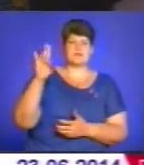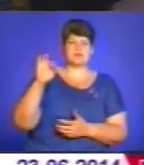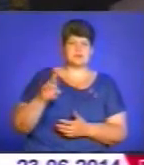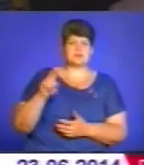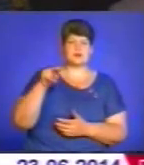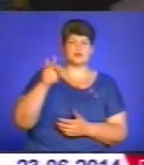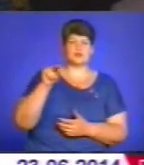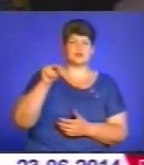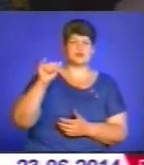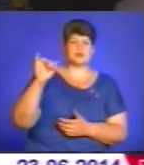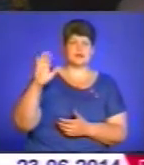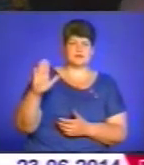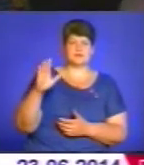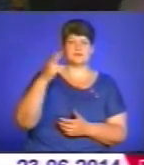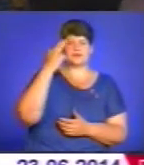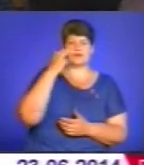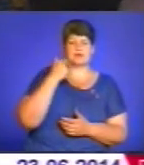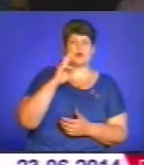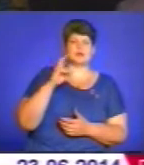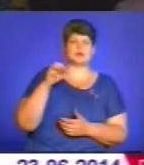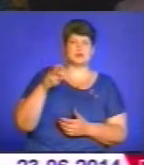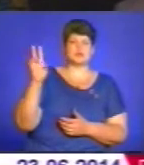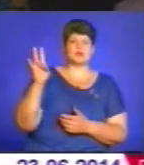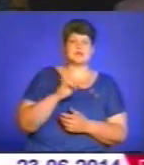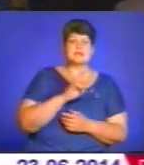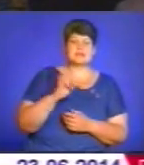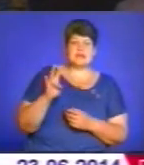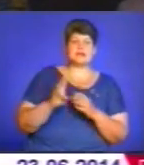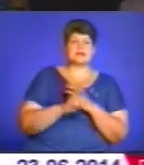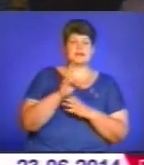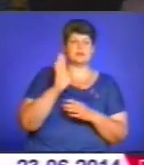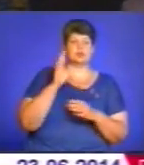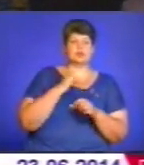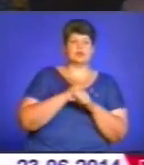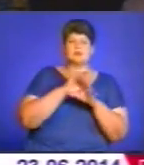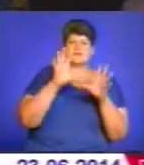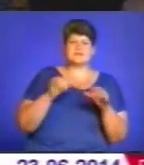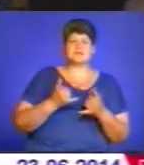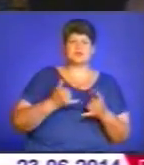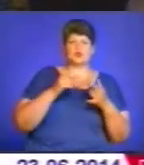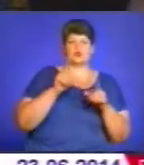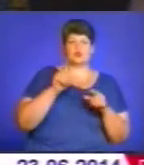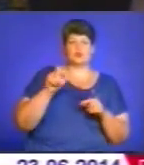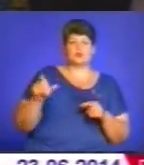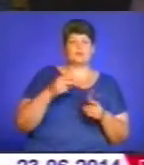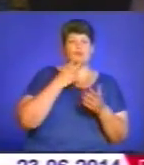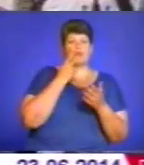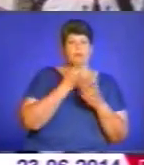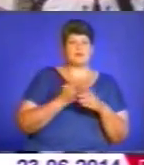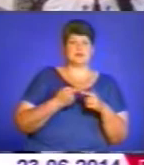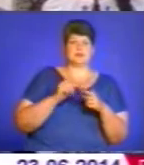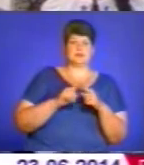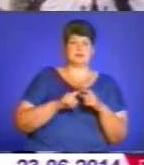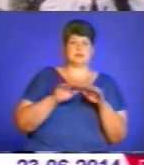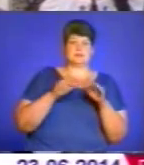цієї святині Римко-католицької церкви. Ми зараз будемо робити і робимо все для того, щоб дати можливість людям побачити ці святині. Йде